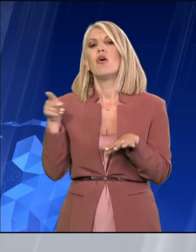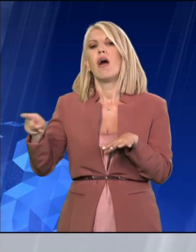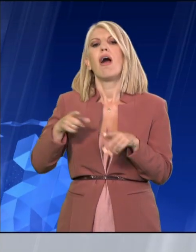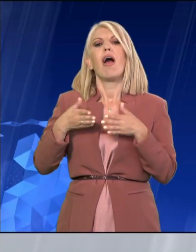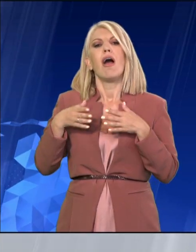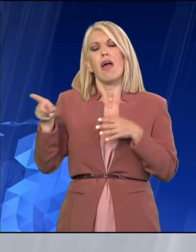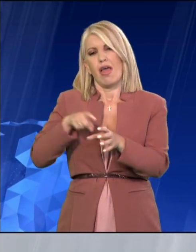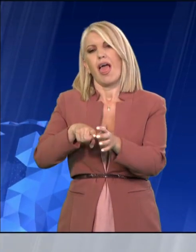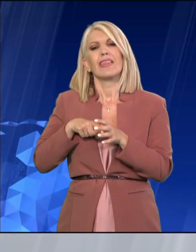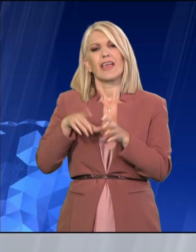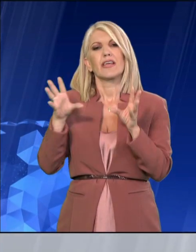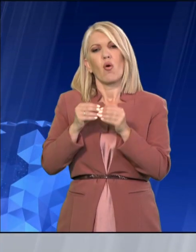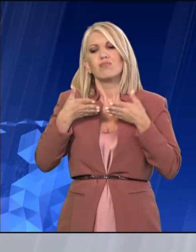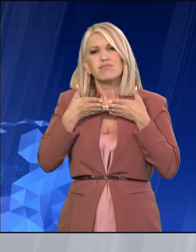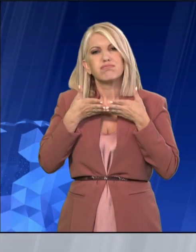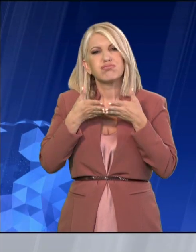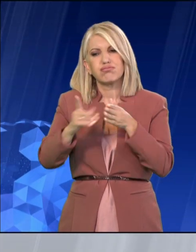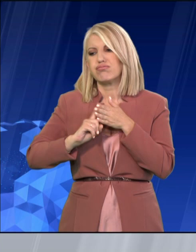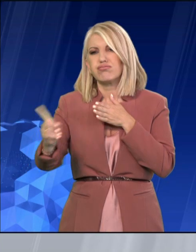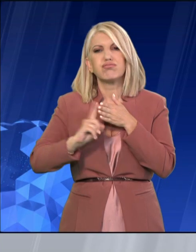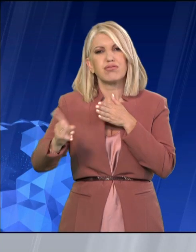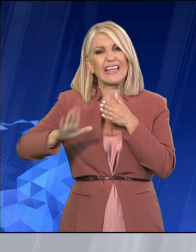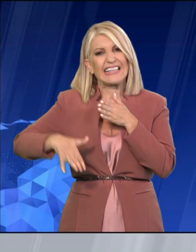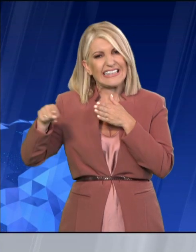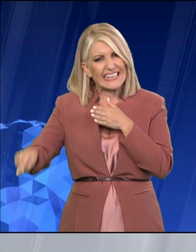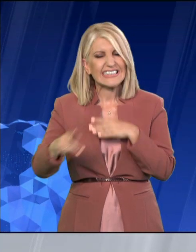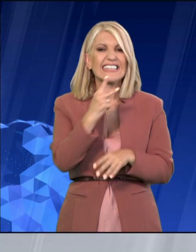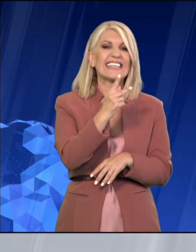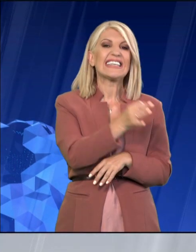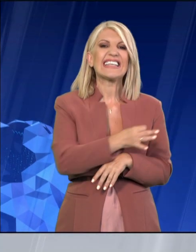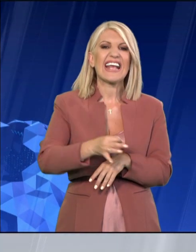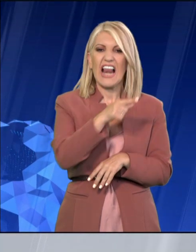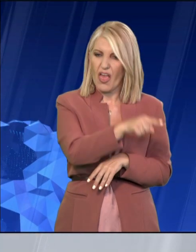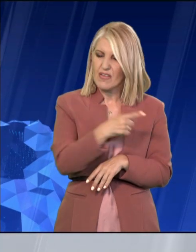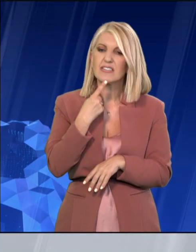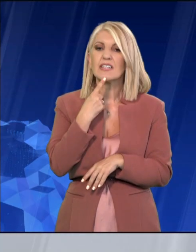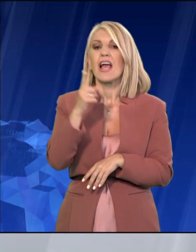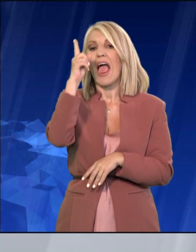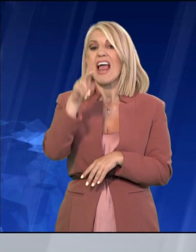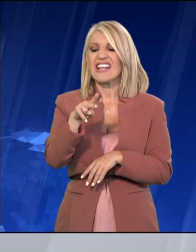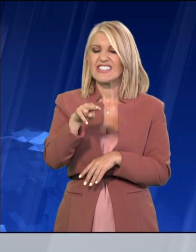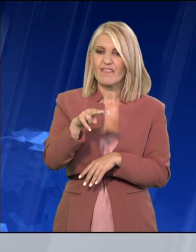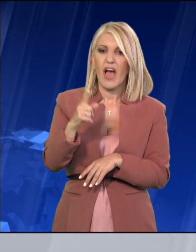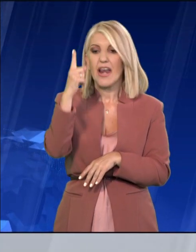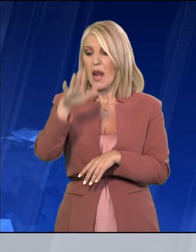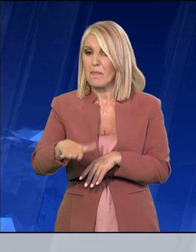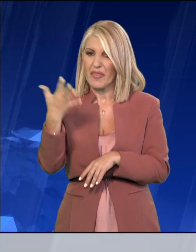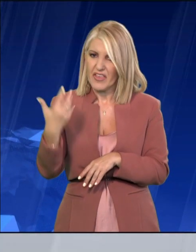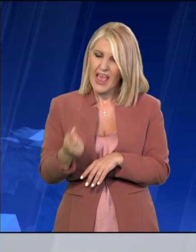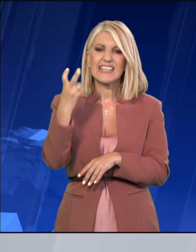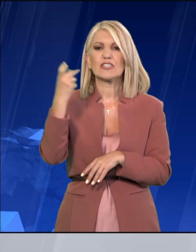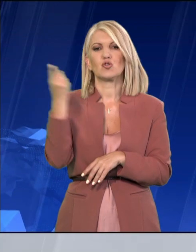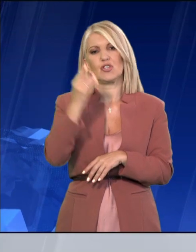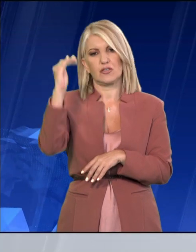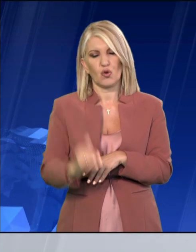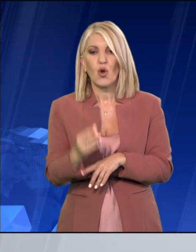αλλά και στις Κυκλάδες, ανακοίνωσε εκπτώσεις 20% για ζευγάρι, με ένα ή περισσότερα παιδιά, και παρέες τριών ατόμων